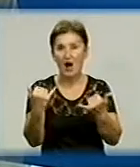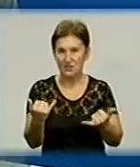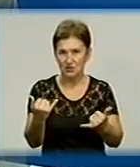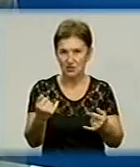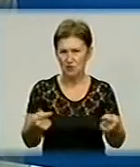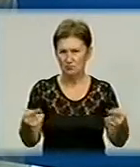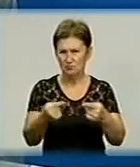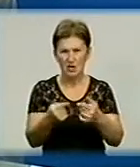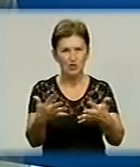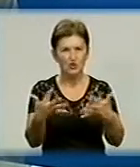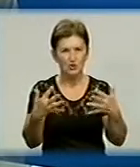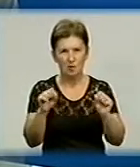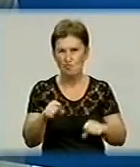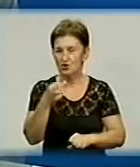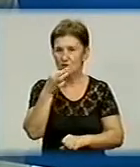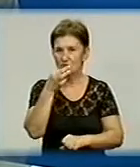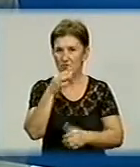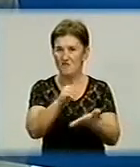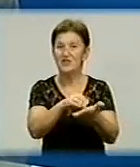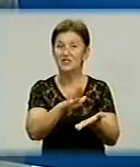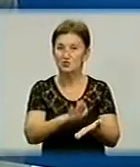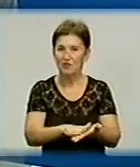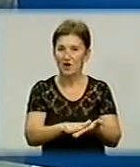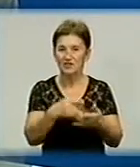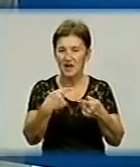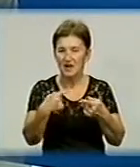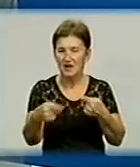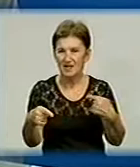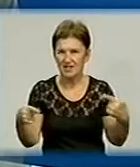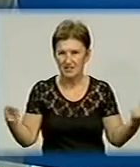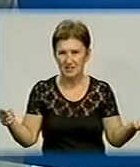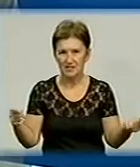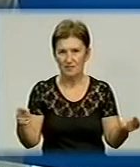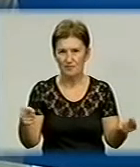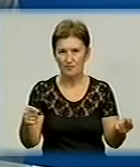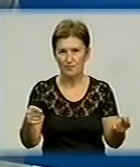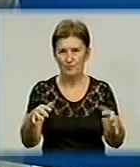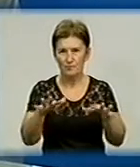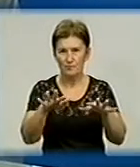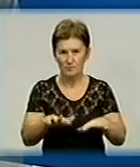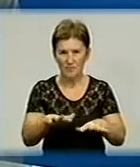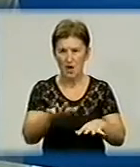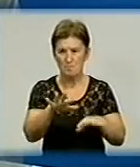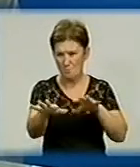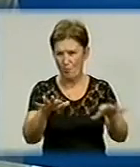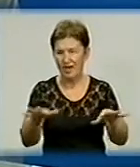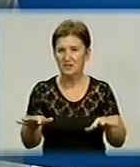координатами, ми можемо фіксувати різні об'єкти на цьому поселенні. Крім того,